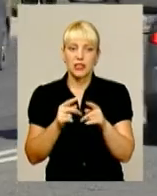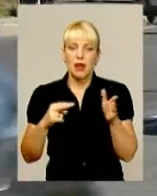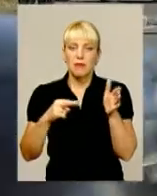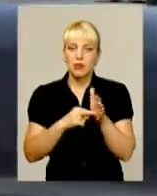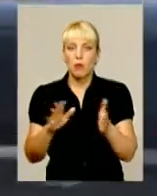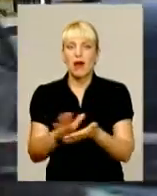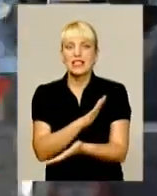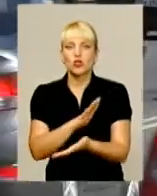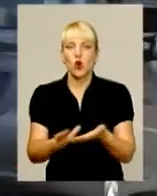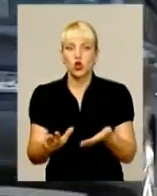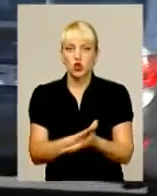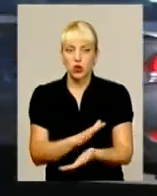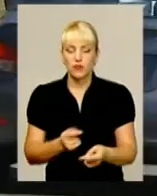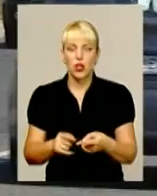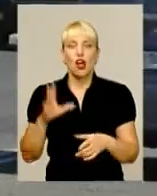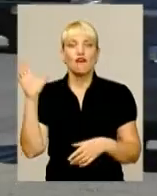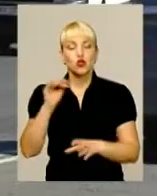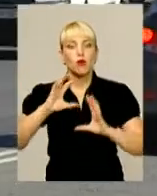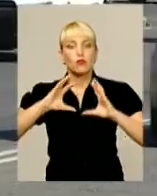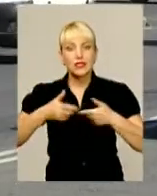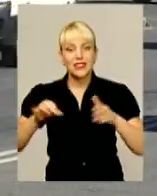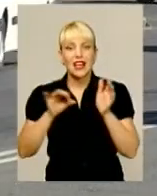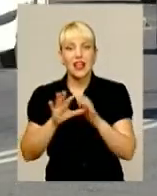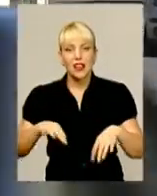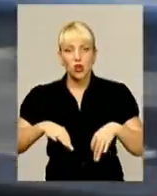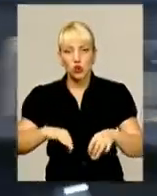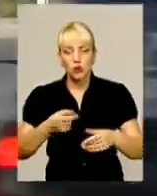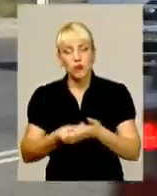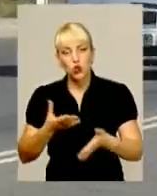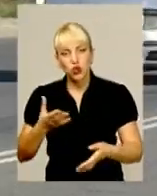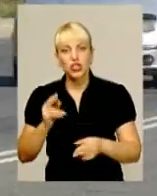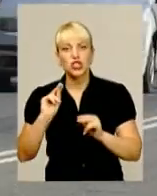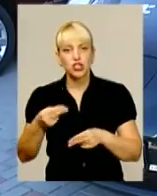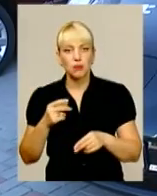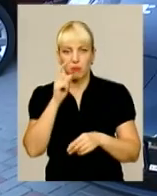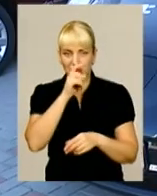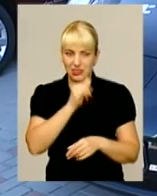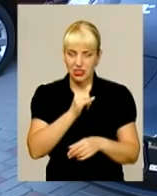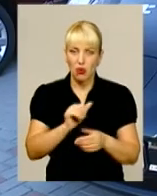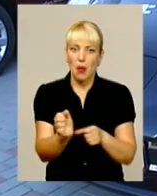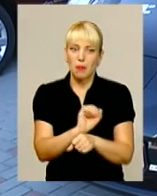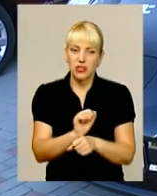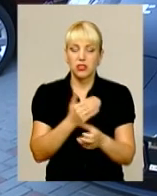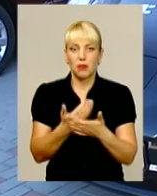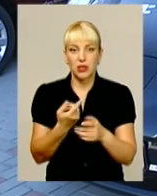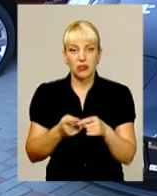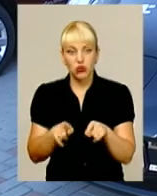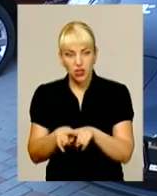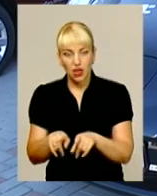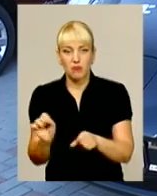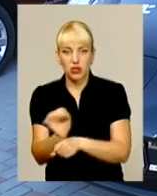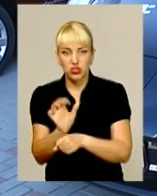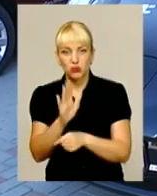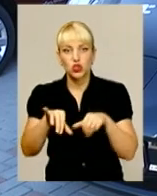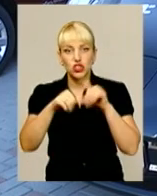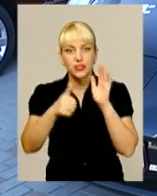В усьому світі електромобілі коштують дорожче, ніж ті, що споживають бензин чи дизельне паливо. Ось цей, наприклад, обійдеться у 16 тисяч